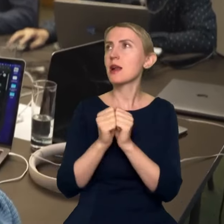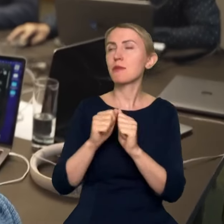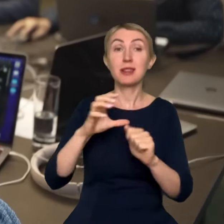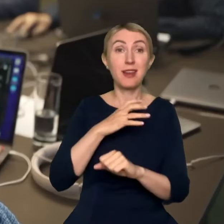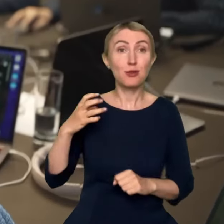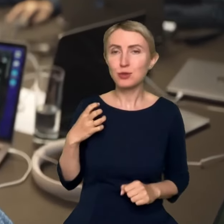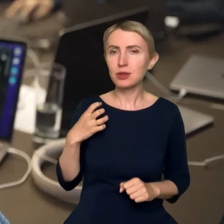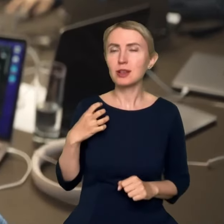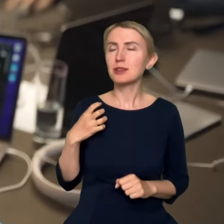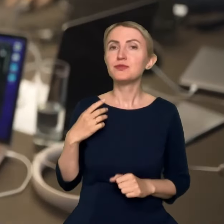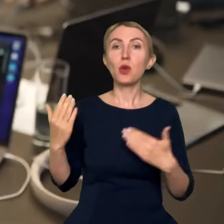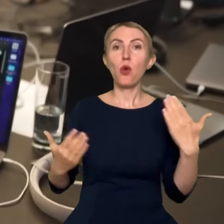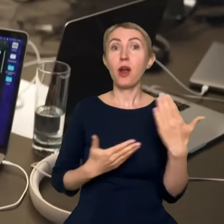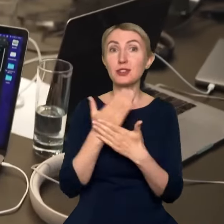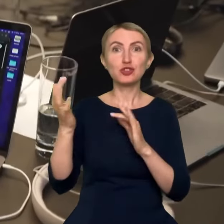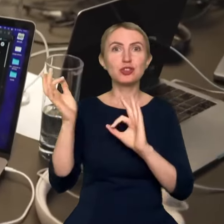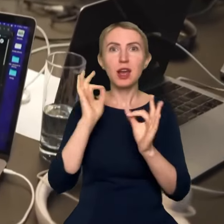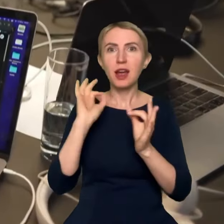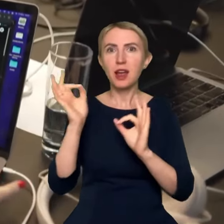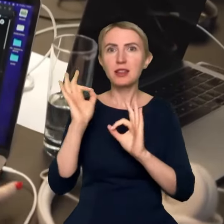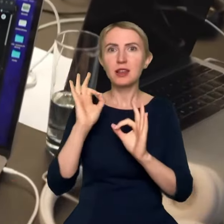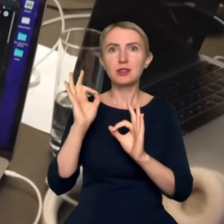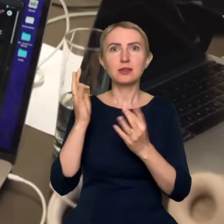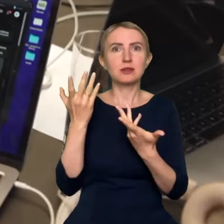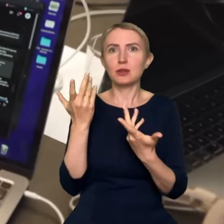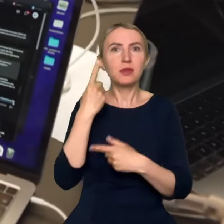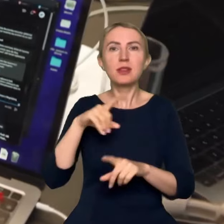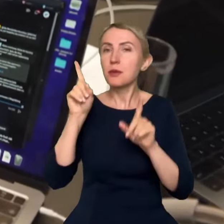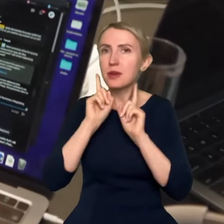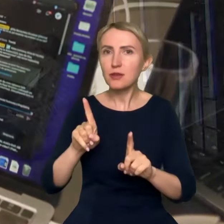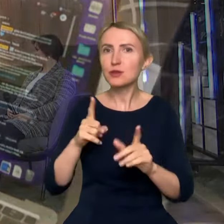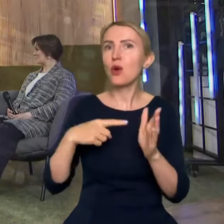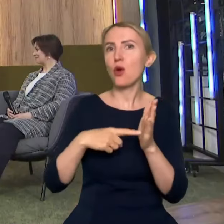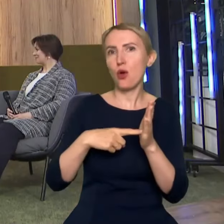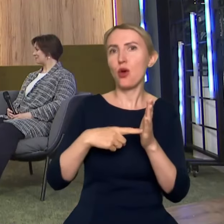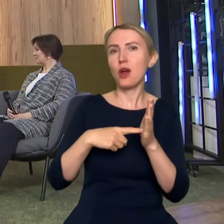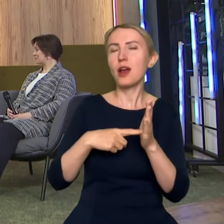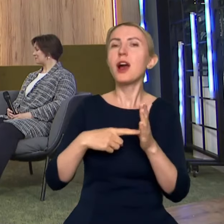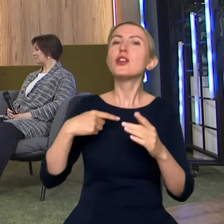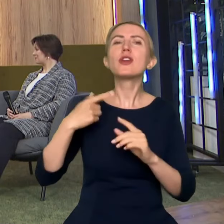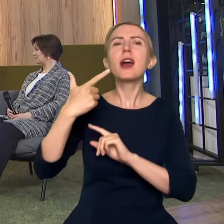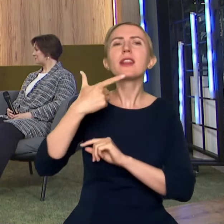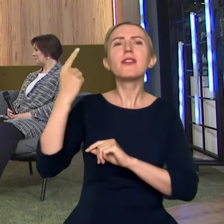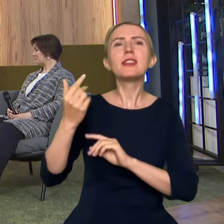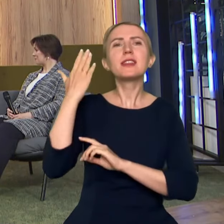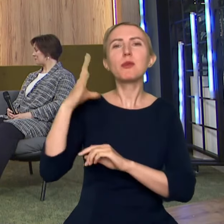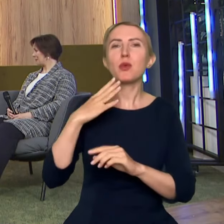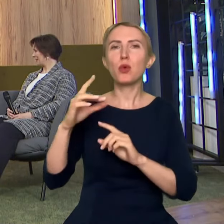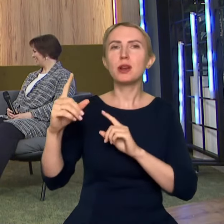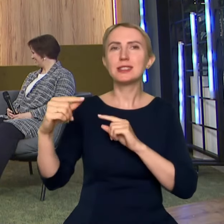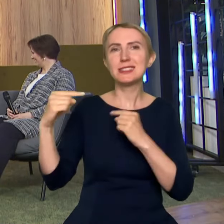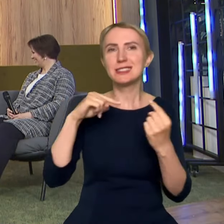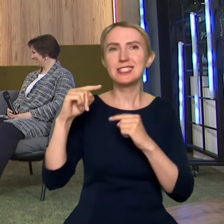i okaże się, że te dane są jakieś wyssane z palca. No właśnie. A ja sobie dwa dni temu dyskutowałem z czatem GPT i